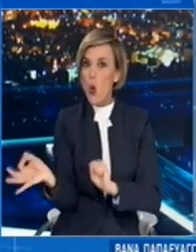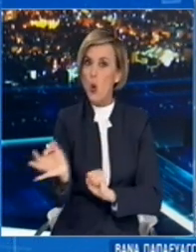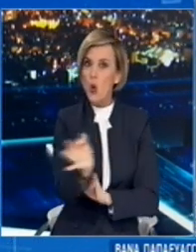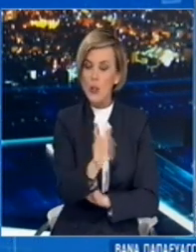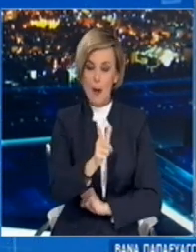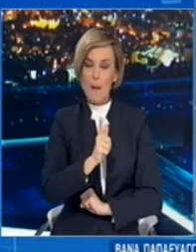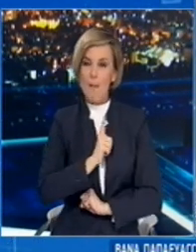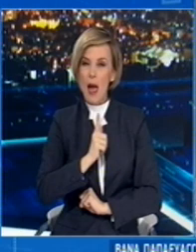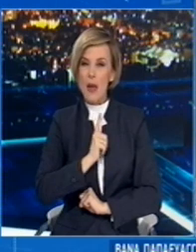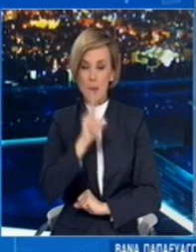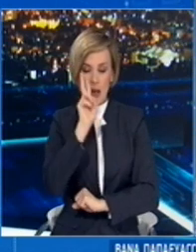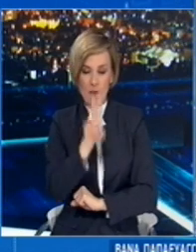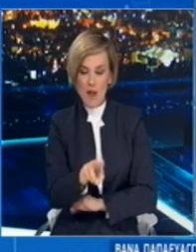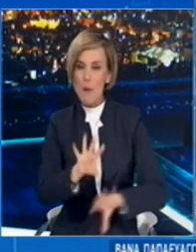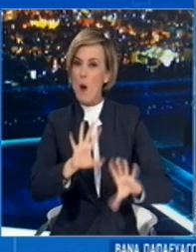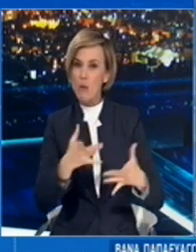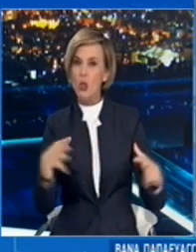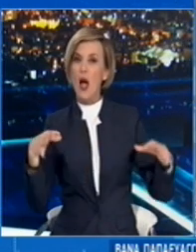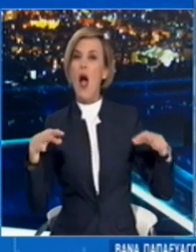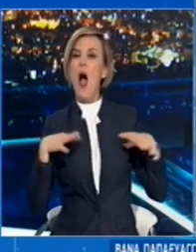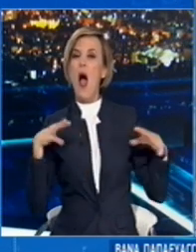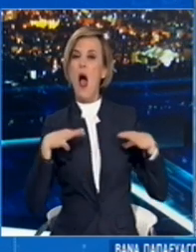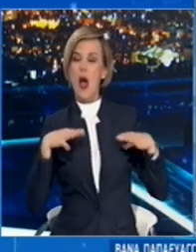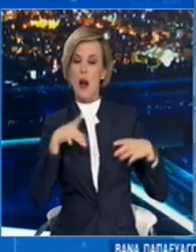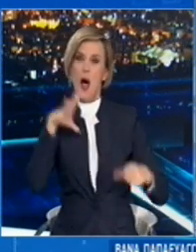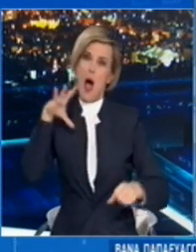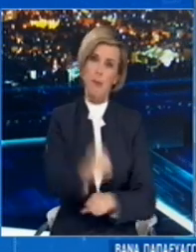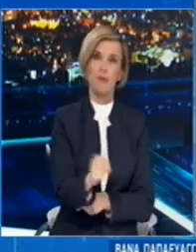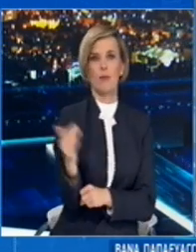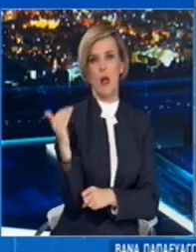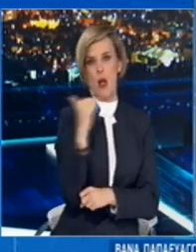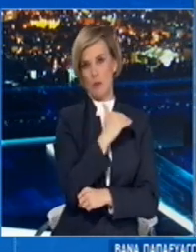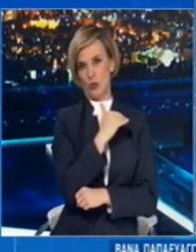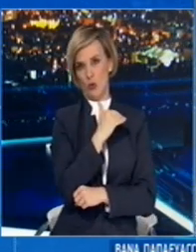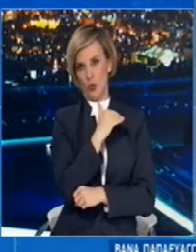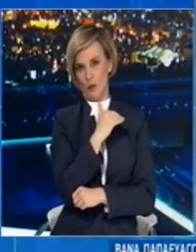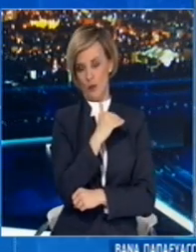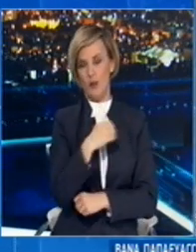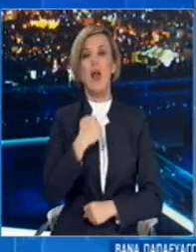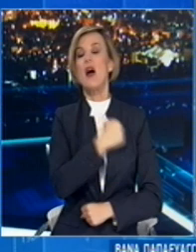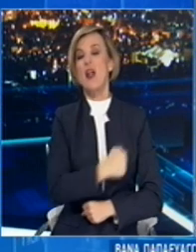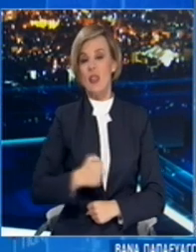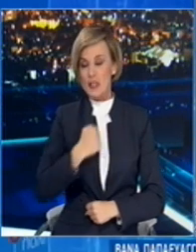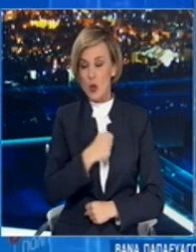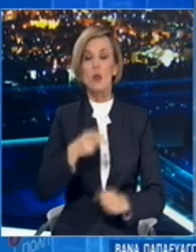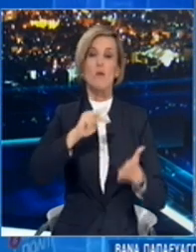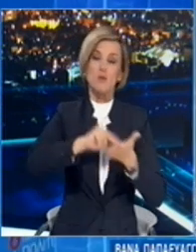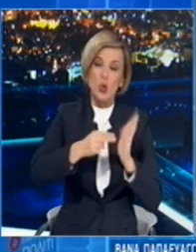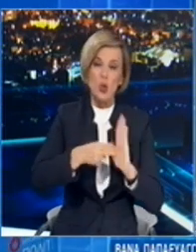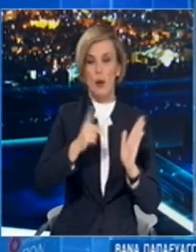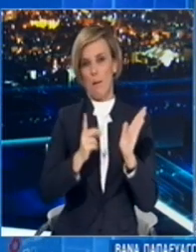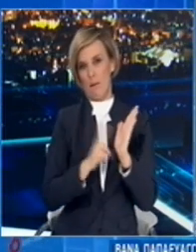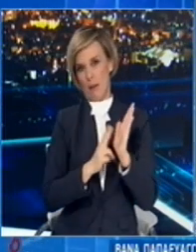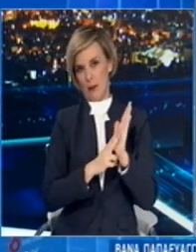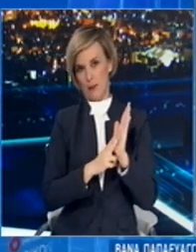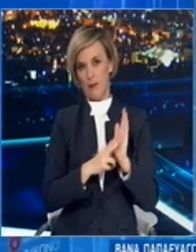εκτεθούμε. Τότε υπερπενάσαι πολύ άτυχος για να βρεθείς κοντά σε έναν ασυμπτοματικό φορέα κάτι που δυστυχώς δεν συμβαίνει σήμερα. Τα μέλη